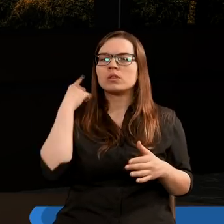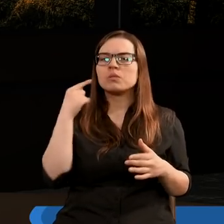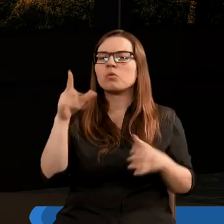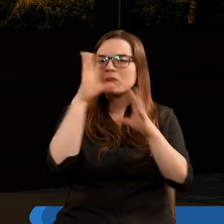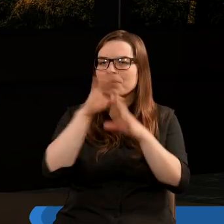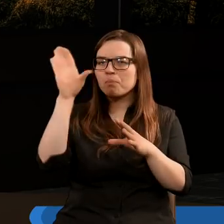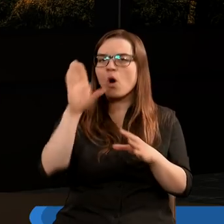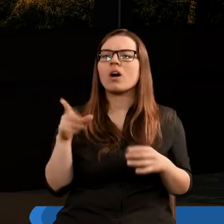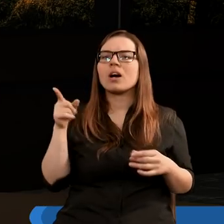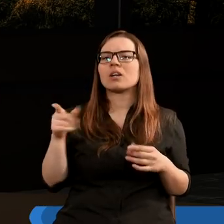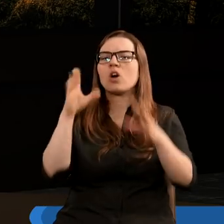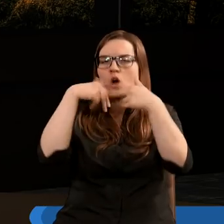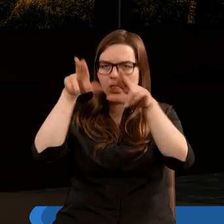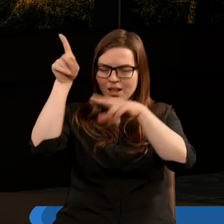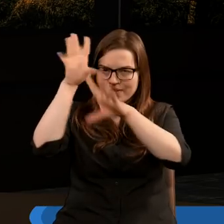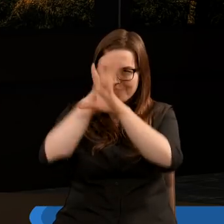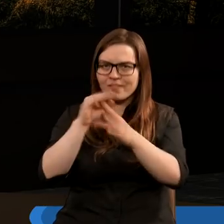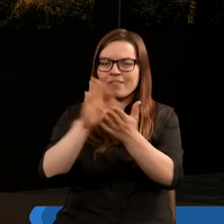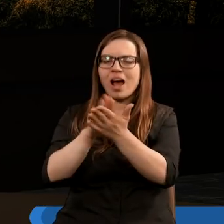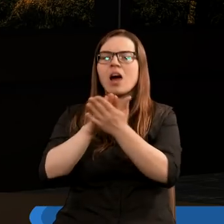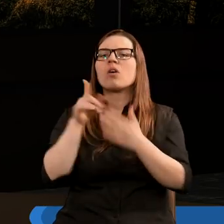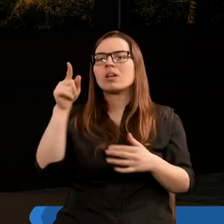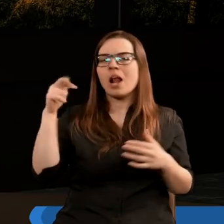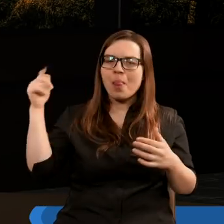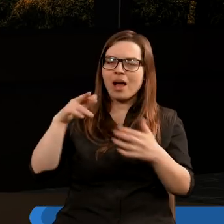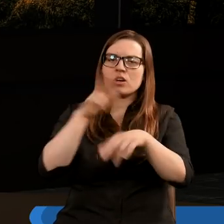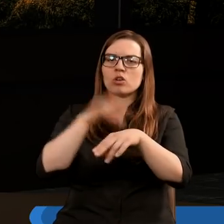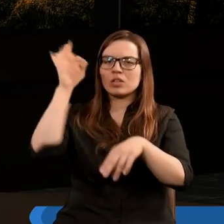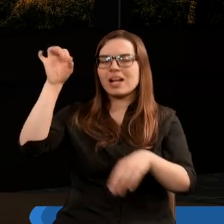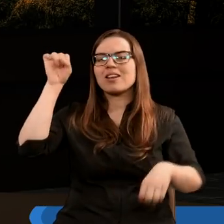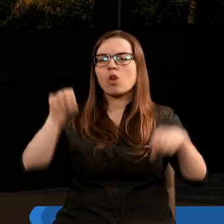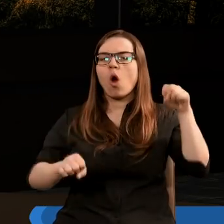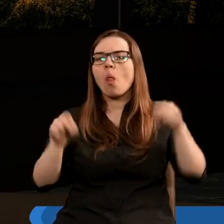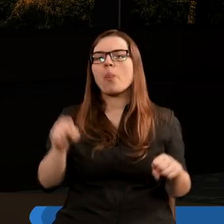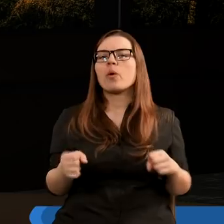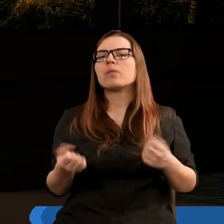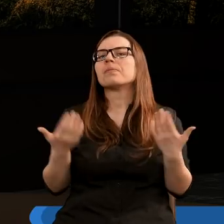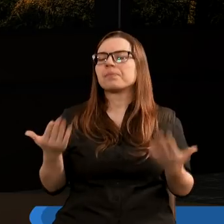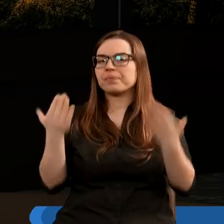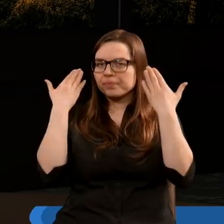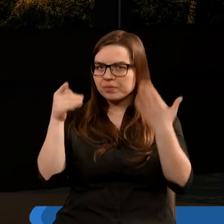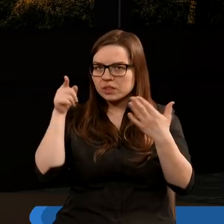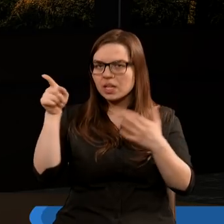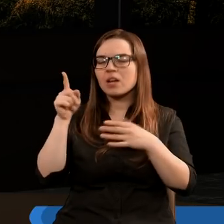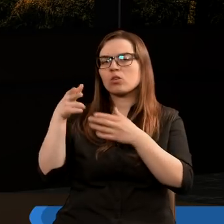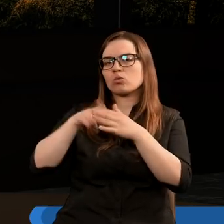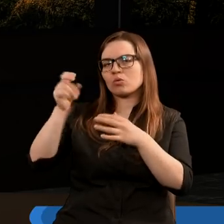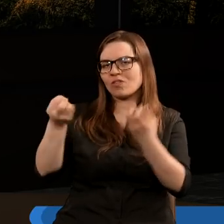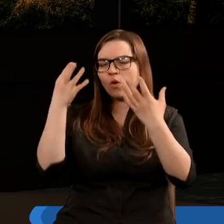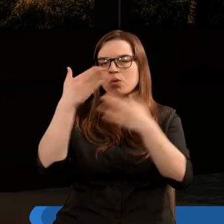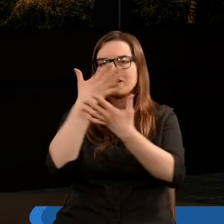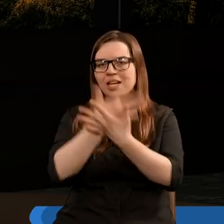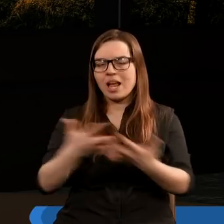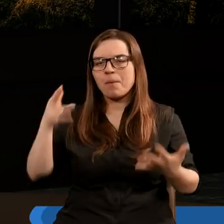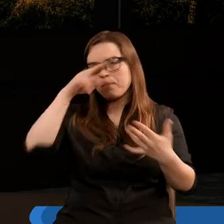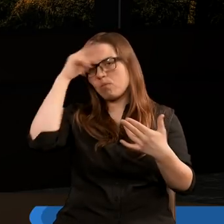Uszanujcie Boga, oddajcie Mu chwałę, bo nadeszła godzina Jego sądu. Pokłońcie się temu, który stworzył